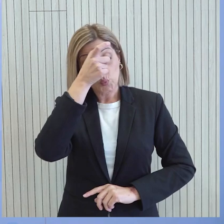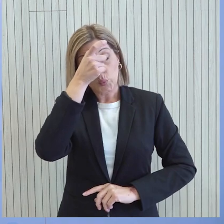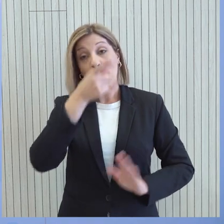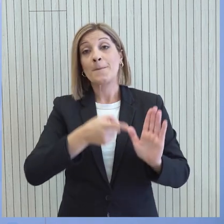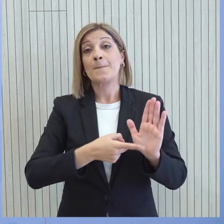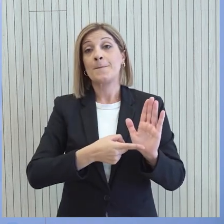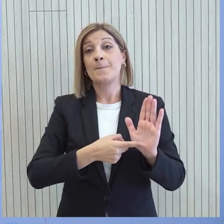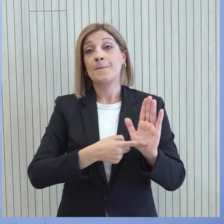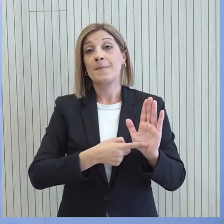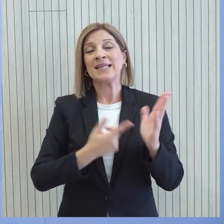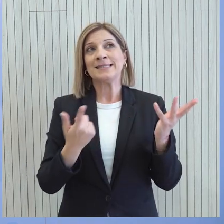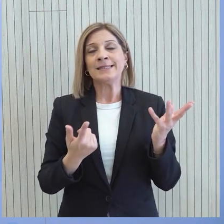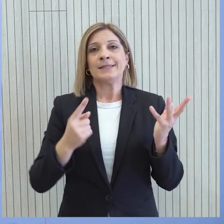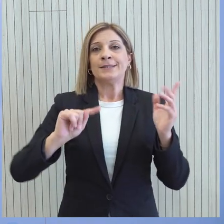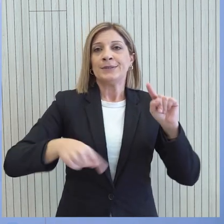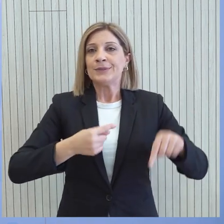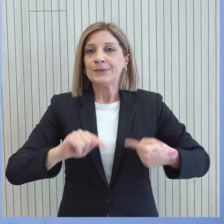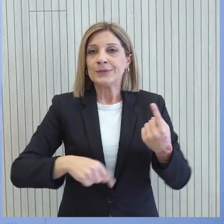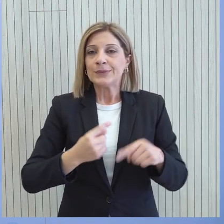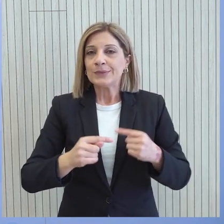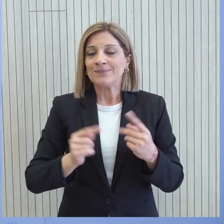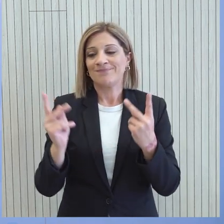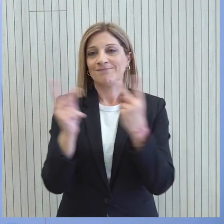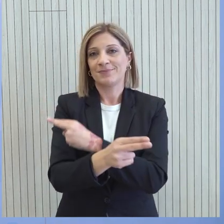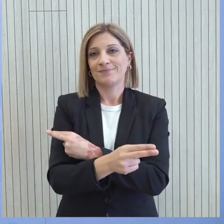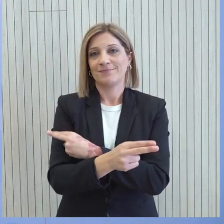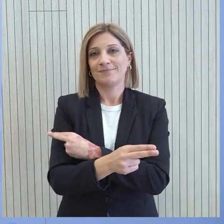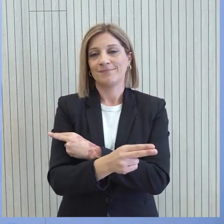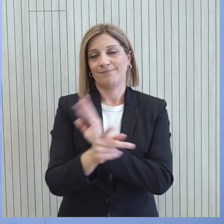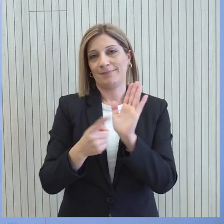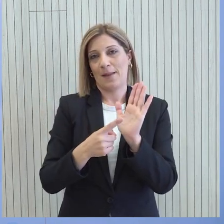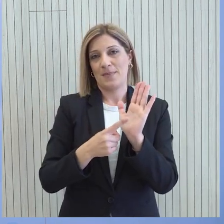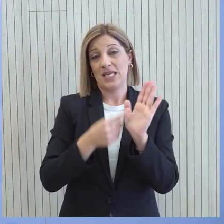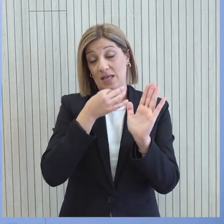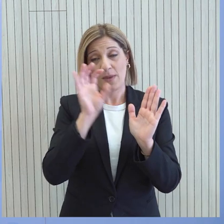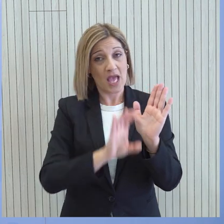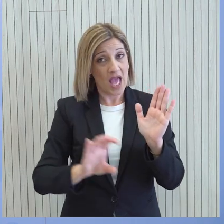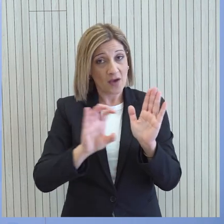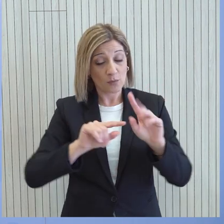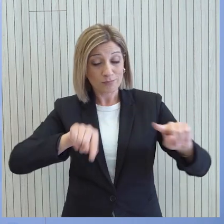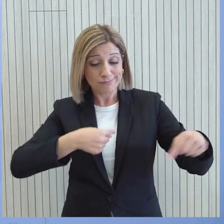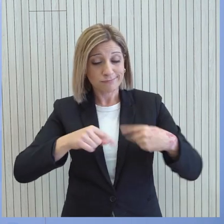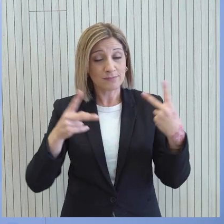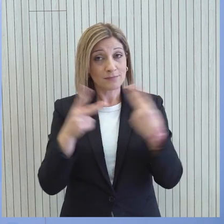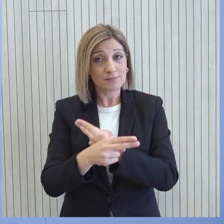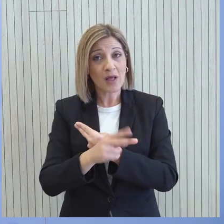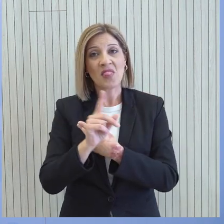μονομερείς ενέργειες που θα μπορούσαν να αυξήσουν την ένταση στο νησί και να επωνομεύσουν την επανέραξη των διαπραγματεύσεων.